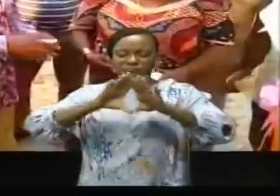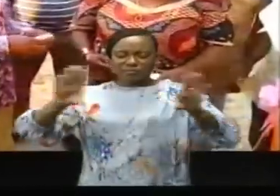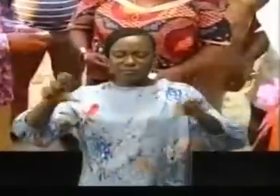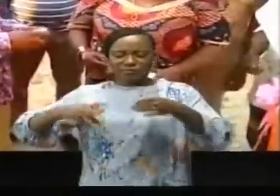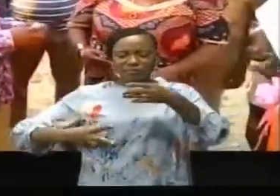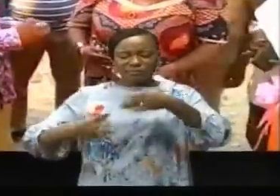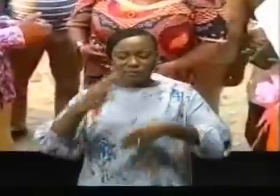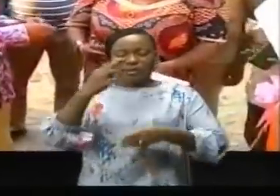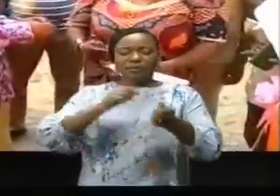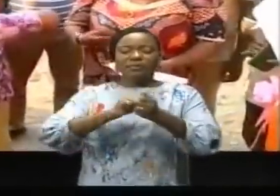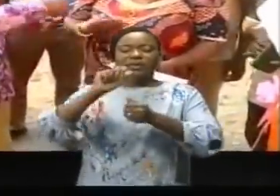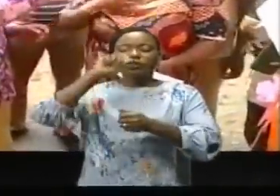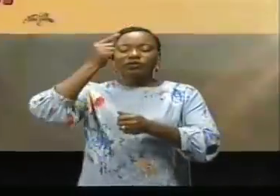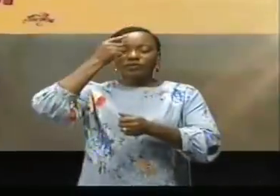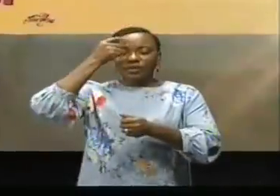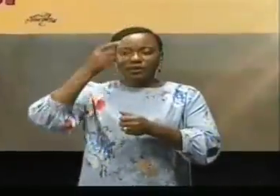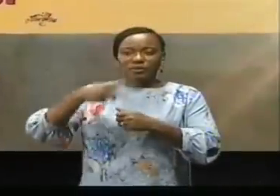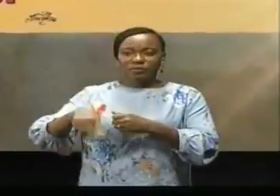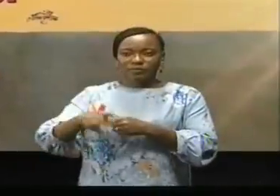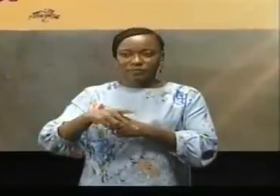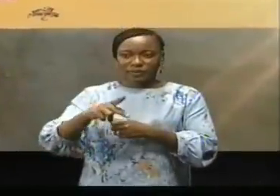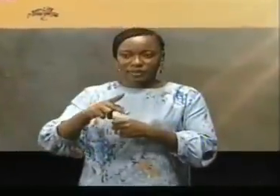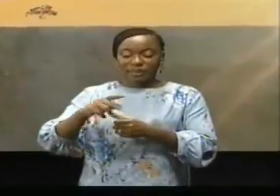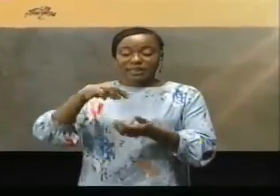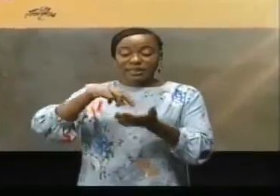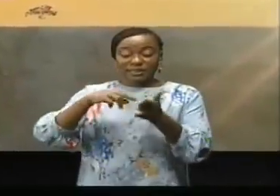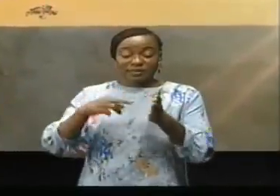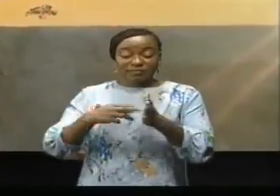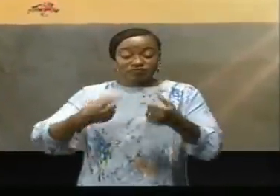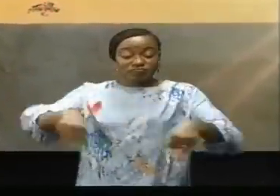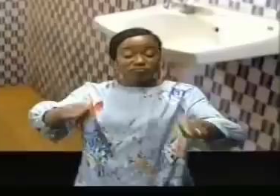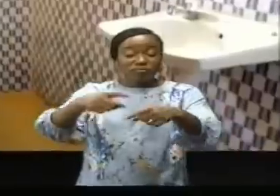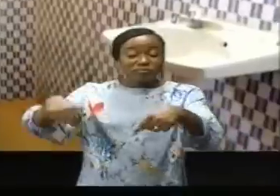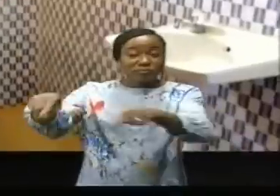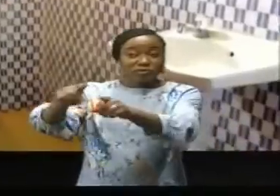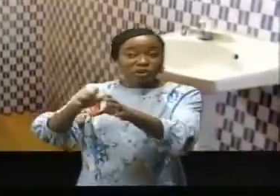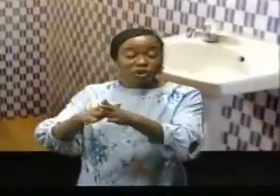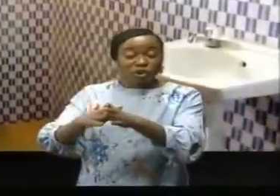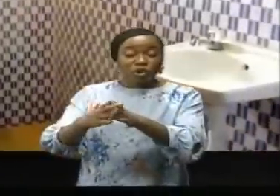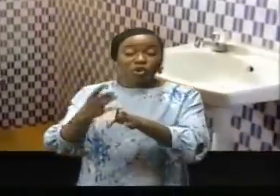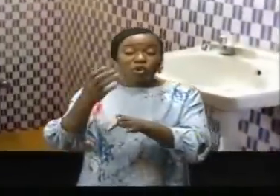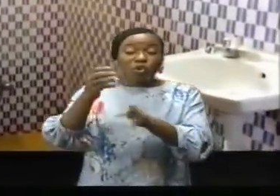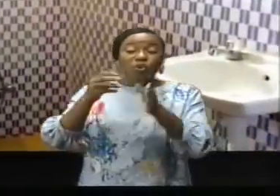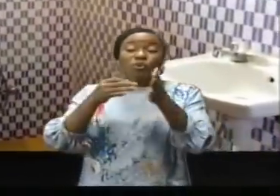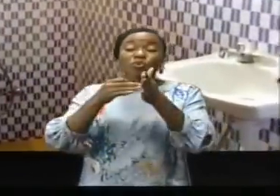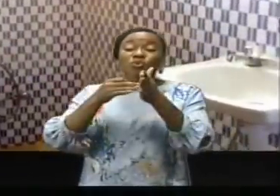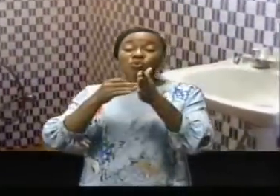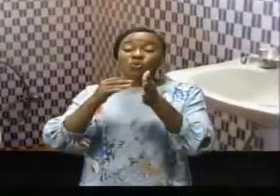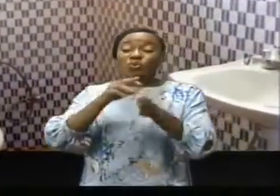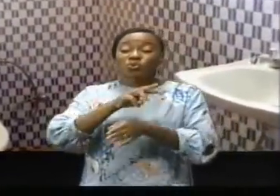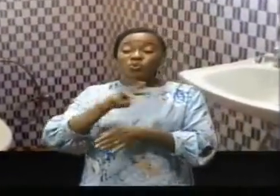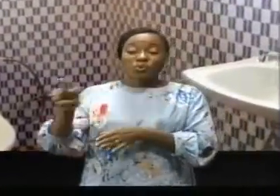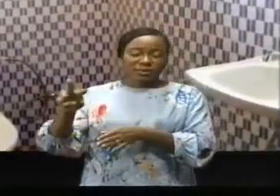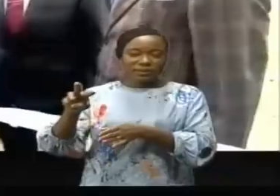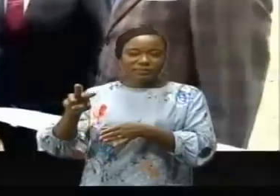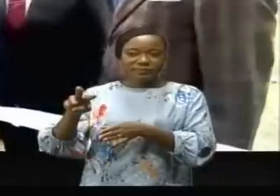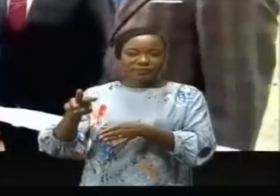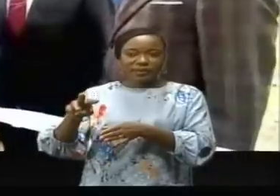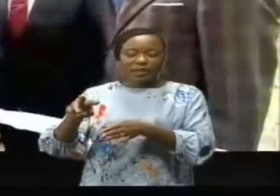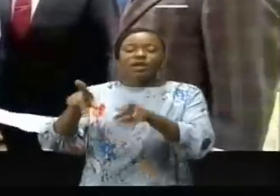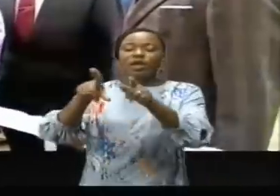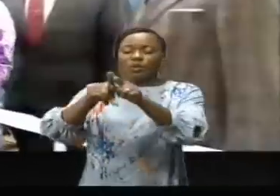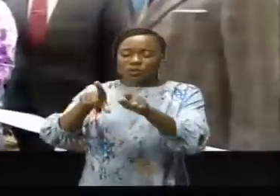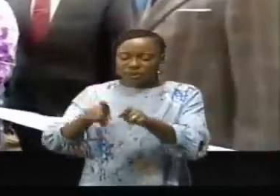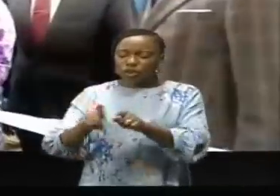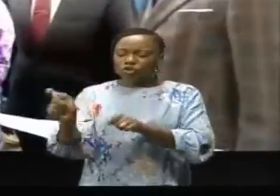gouverneur de province, des bâtiments de trois salles de classe chacun et des latrines modernes. Et en second lieu, le gouverneur Willy Itchundala a